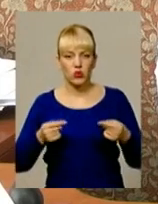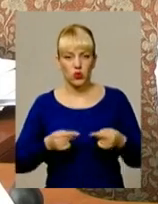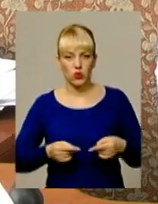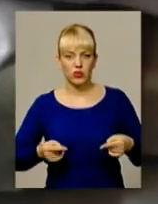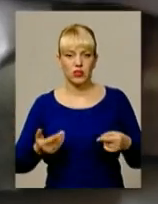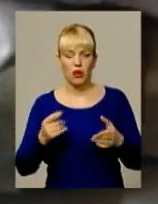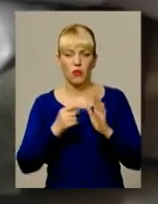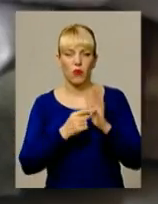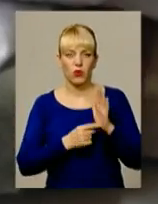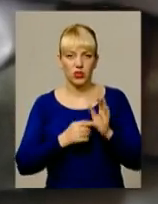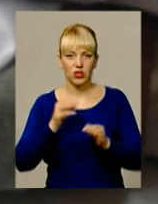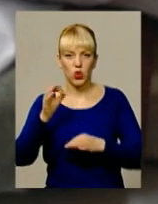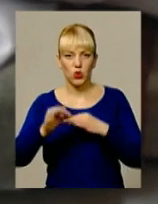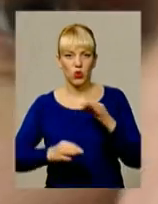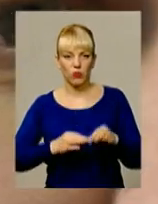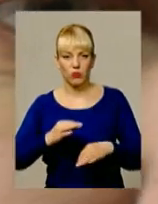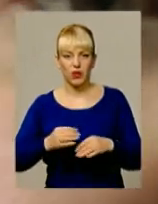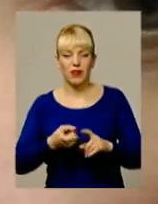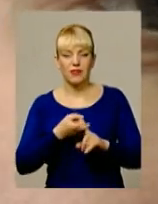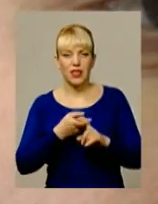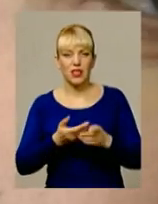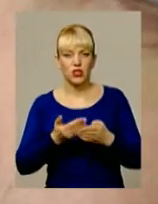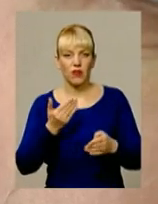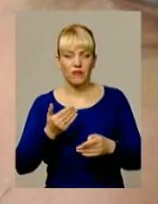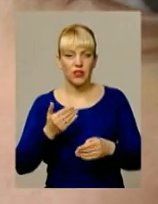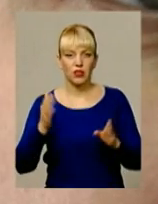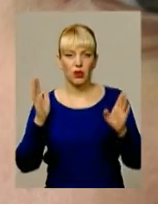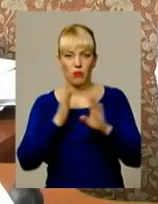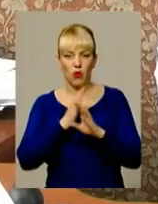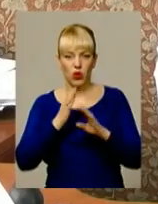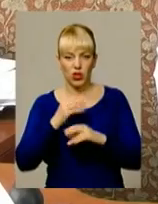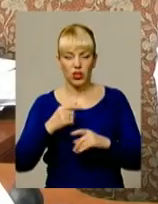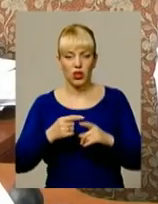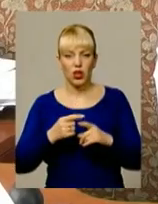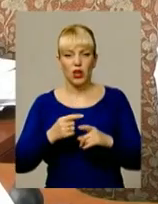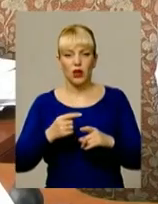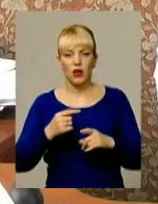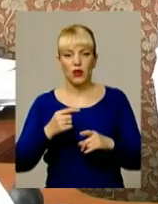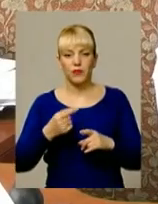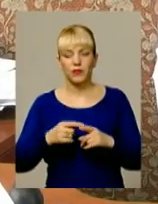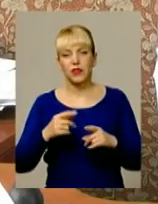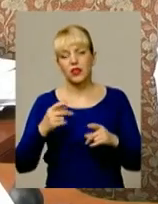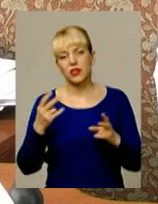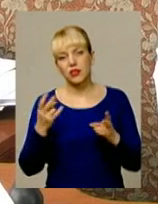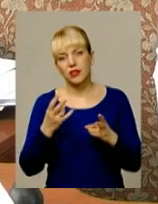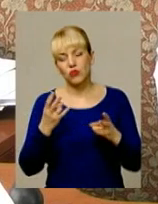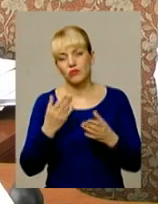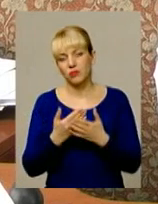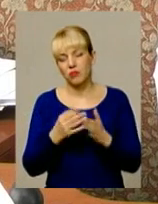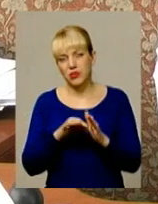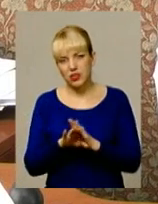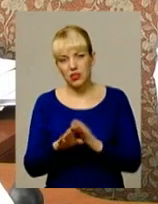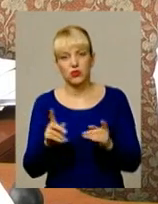поділ доби, залежно від перероку. Щодо впливу на здоров'я, логіка підказує, що просто треба за деякий час до